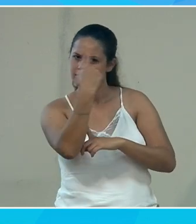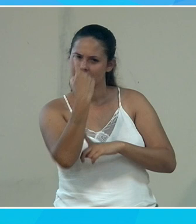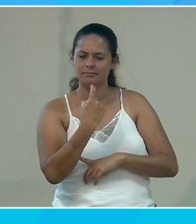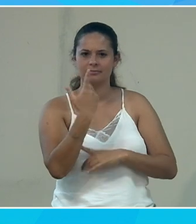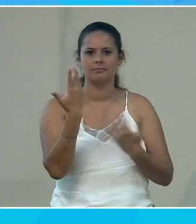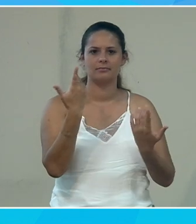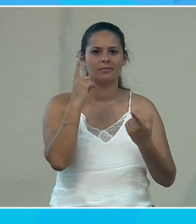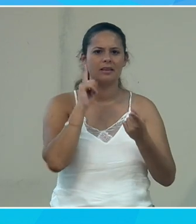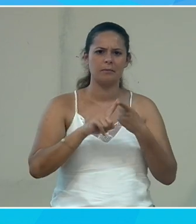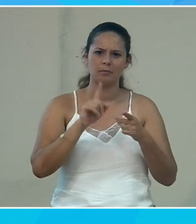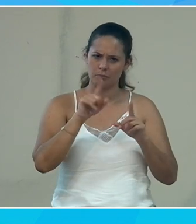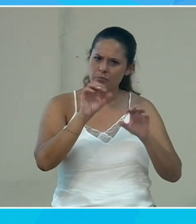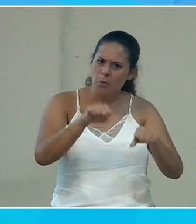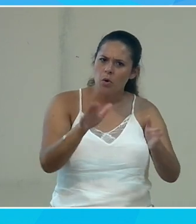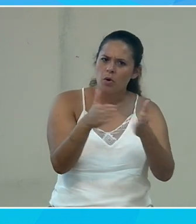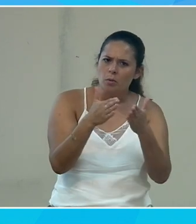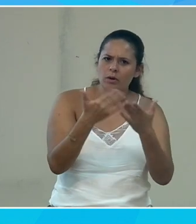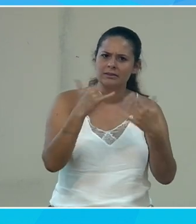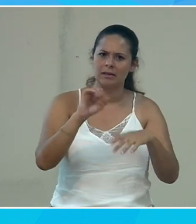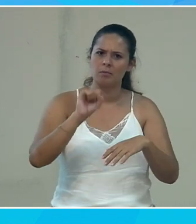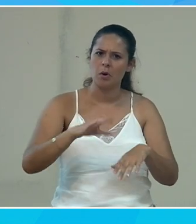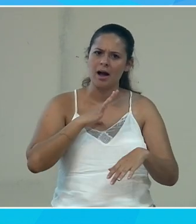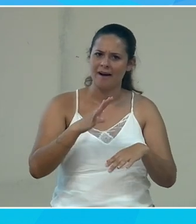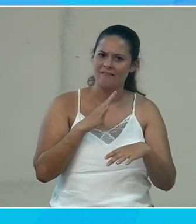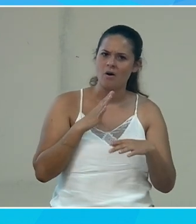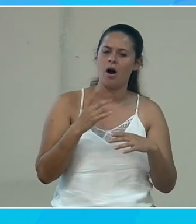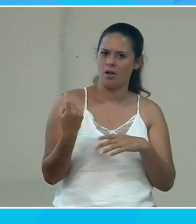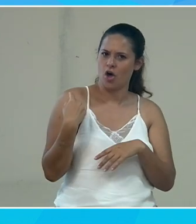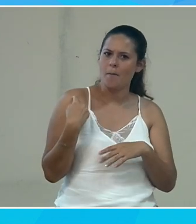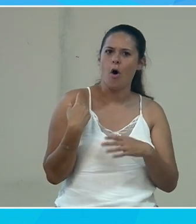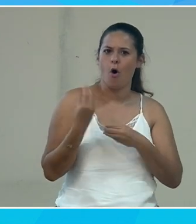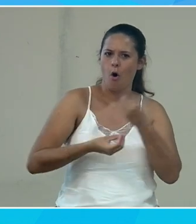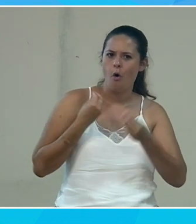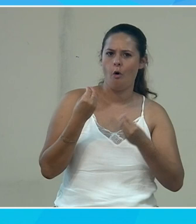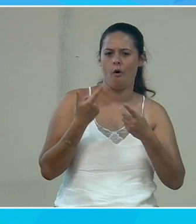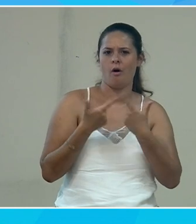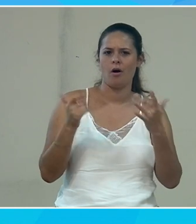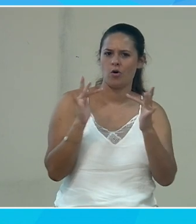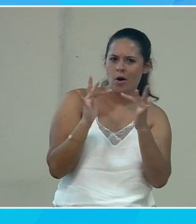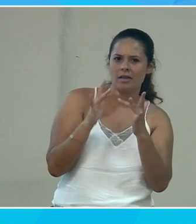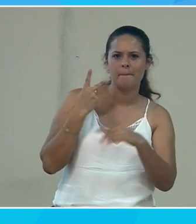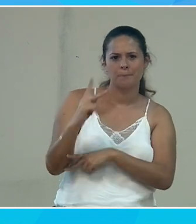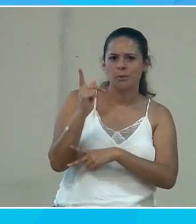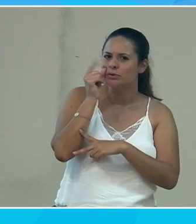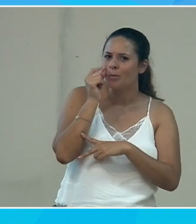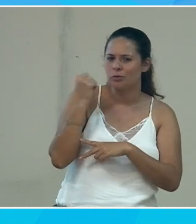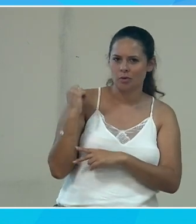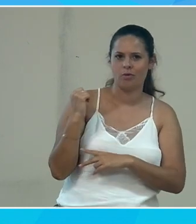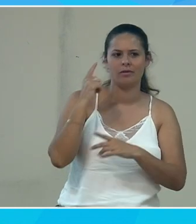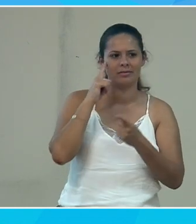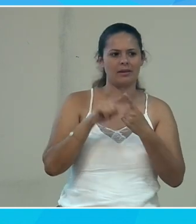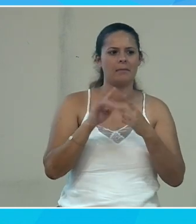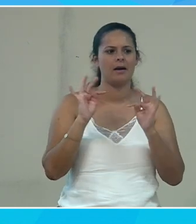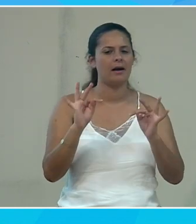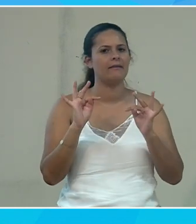Christelle en disant tu peux demander si on peut avoir les coordonnées de ce monsieur ça c'est une chose mais la seconde monsieur